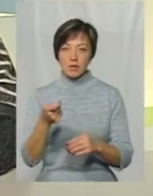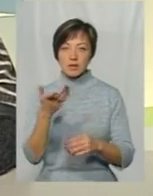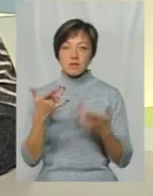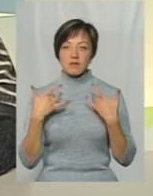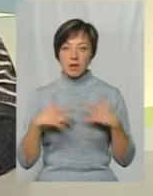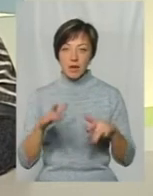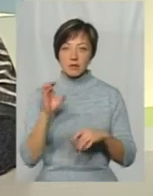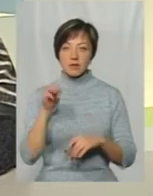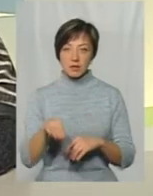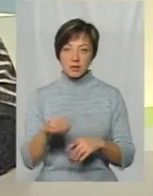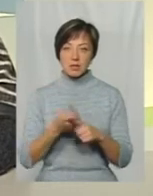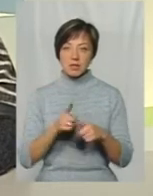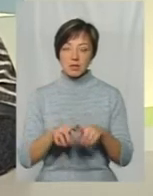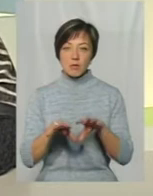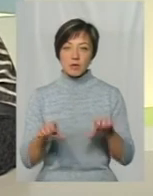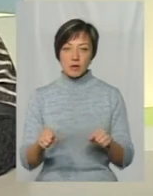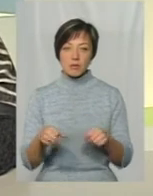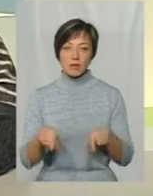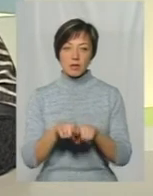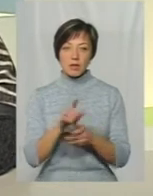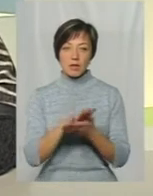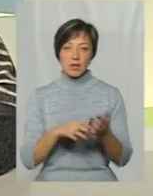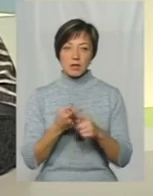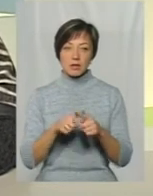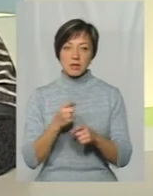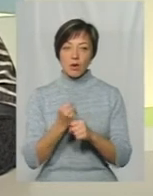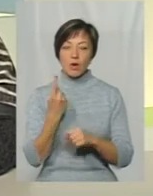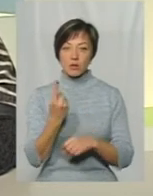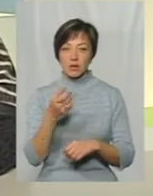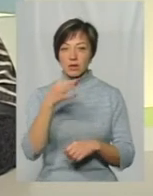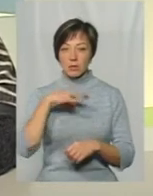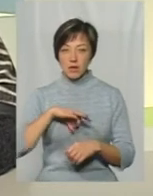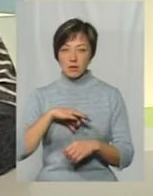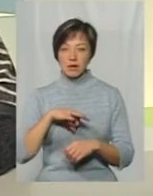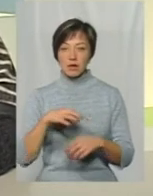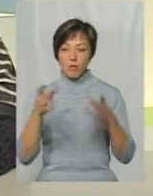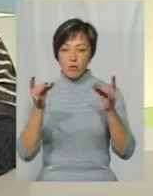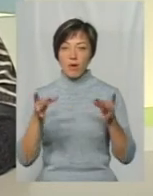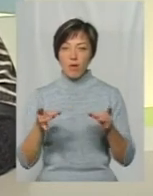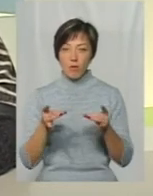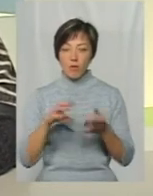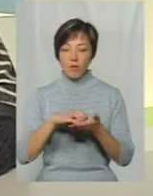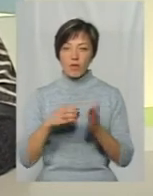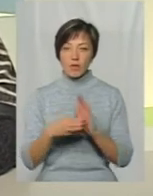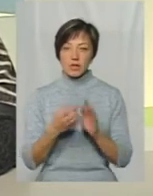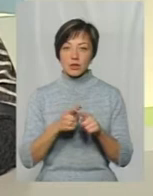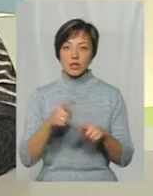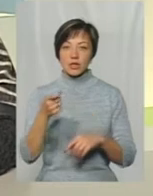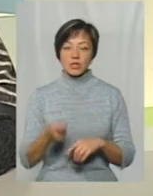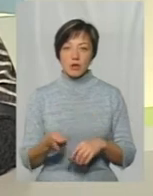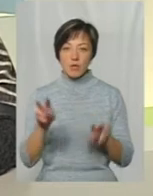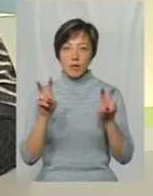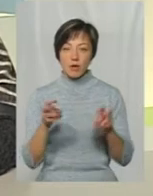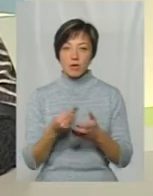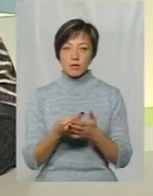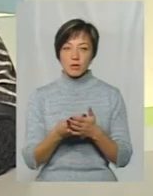звільняти по статті з цих посад І ми будемо надалі це робити Одна таблетка, одна ця упаковочка цього дешевого препарату